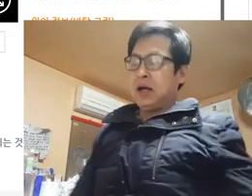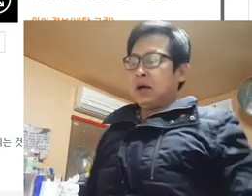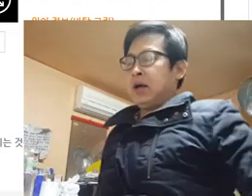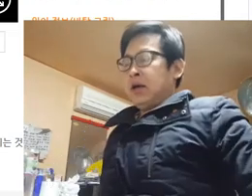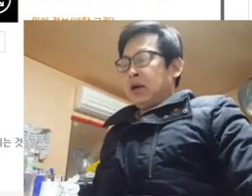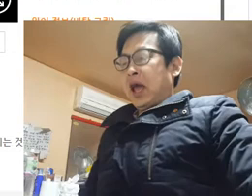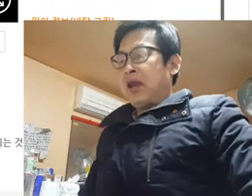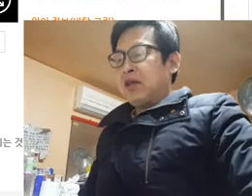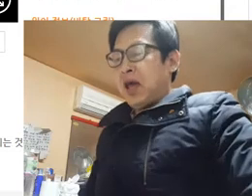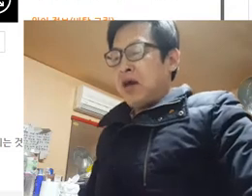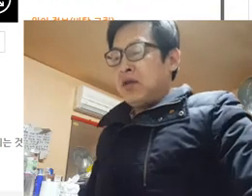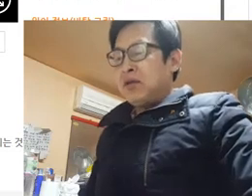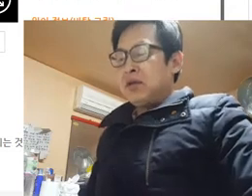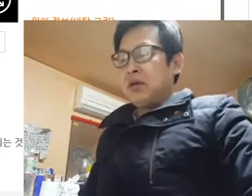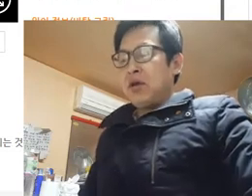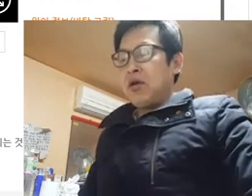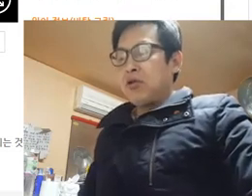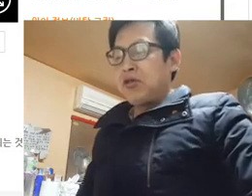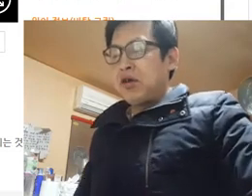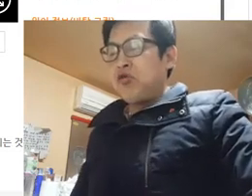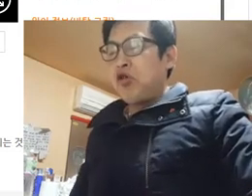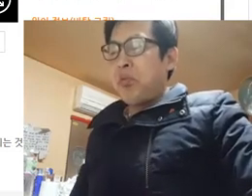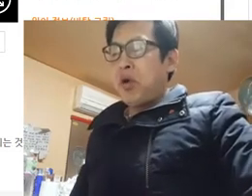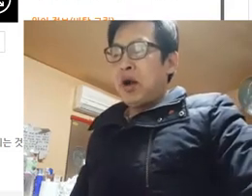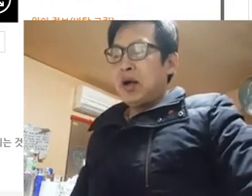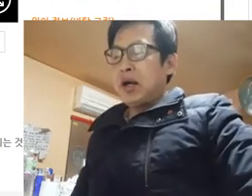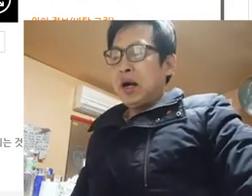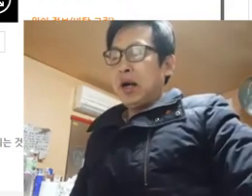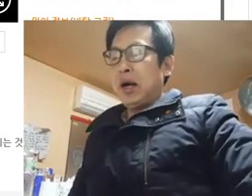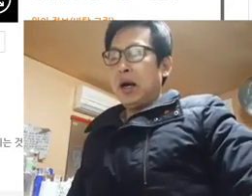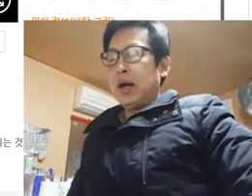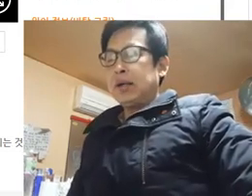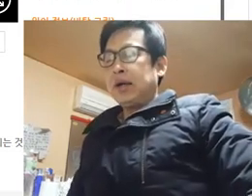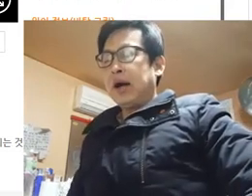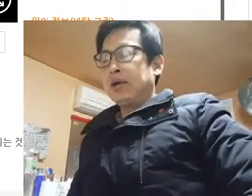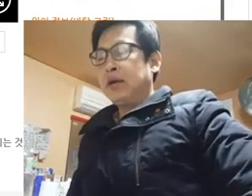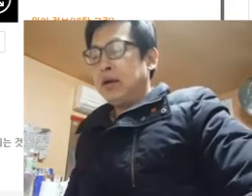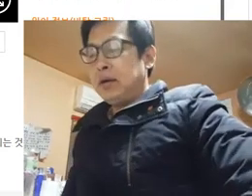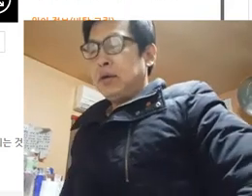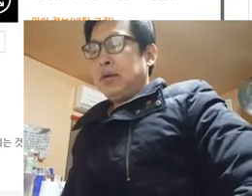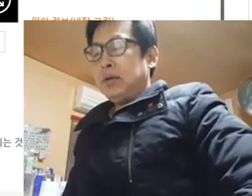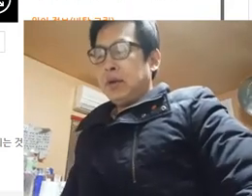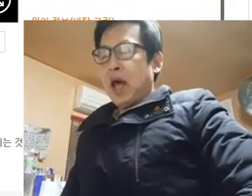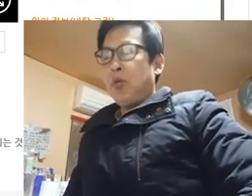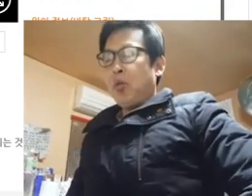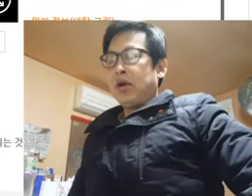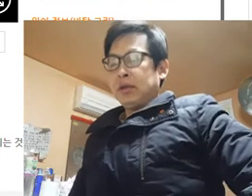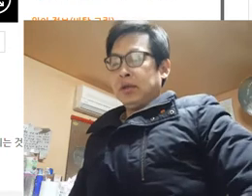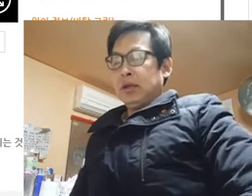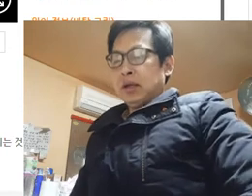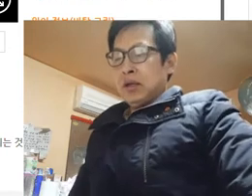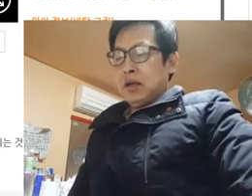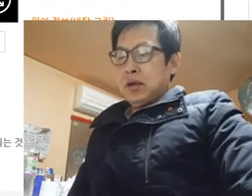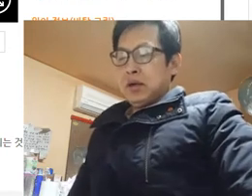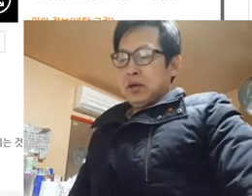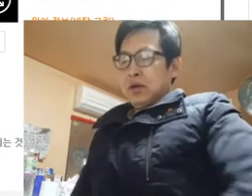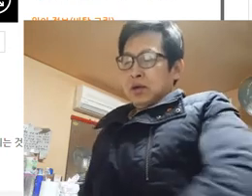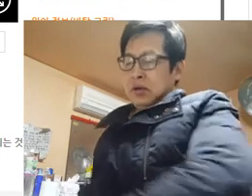게으르 게으른 걸 어떻게 수화로 표현할까 생각을 해보면은